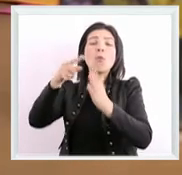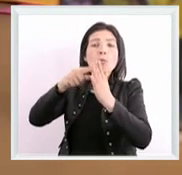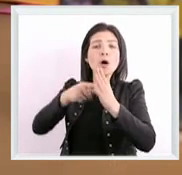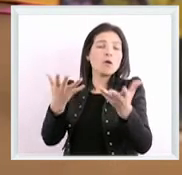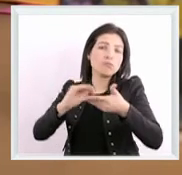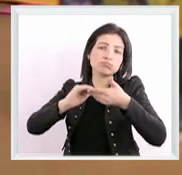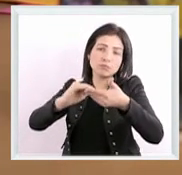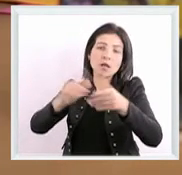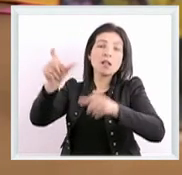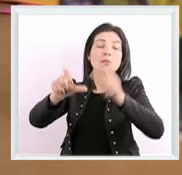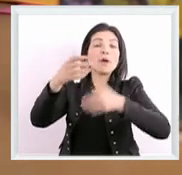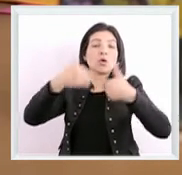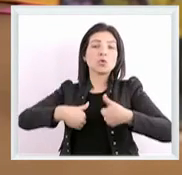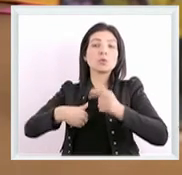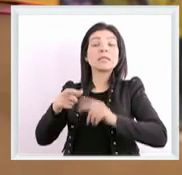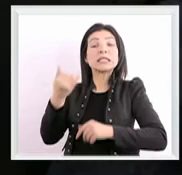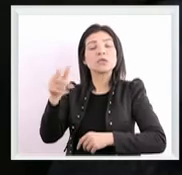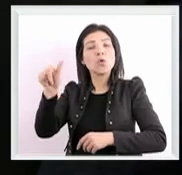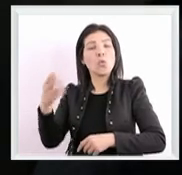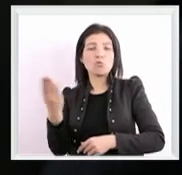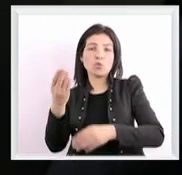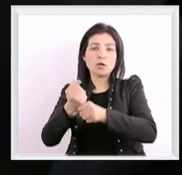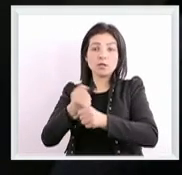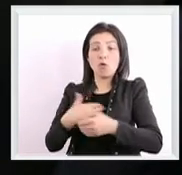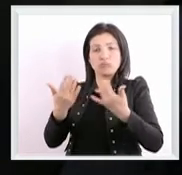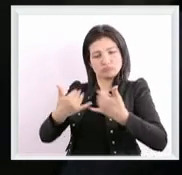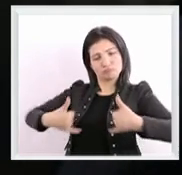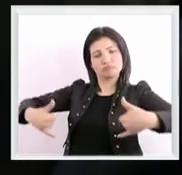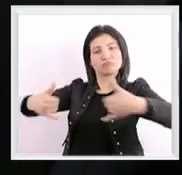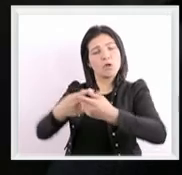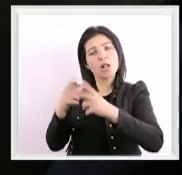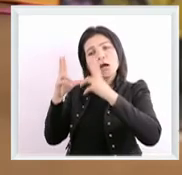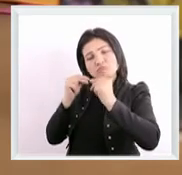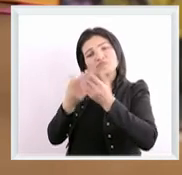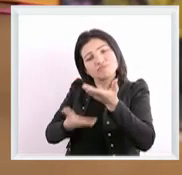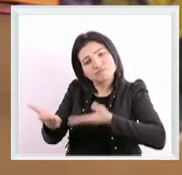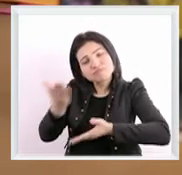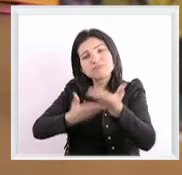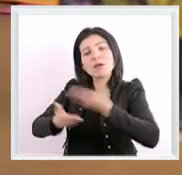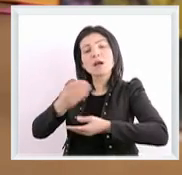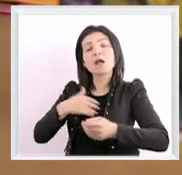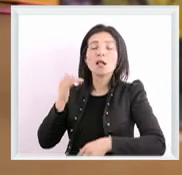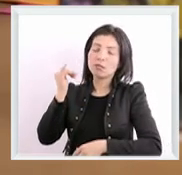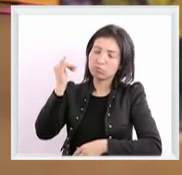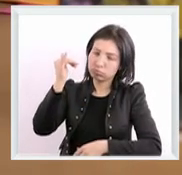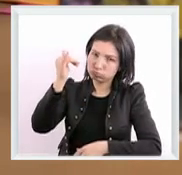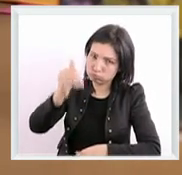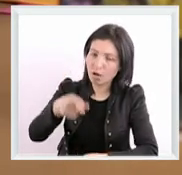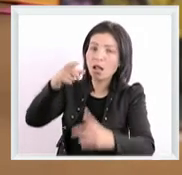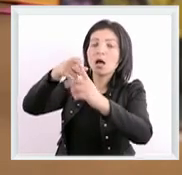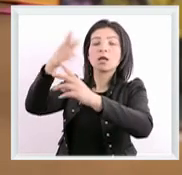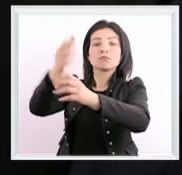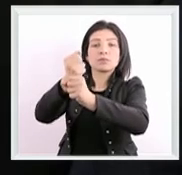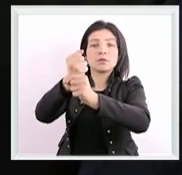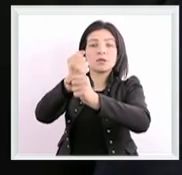لازمنا نعملوهم على الانسان هذي وقت اللي يجي طاولينا نقعدو معاهم ولا نحاولو نفهمو ناونو الترتمان جسكا اللي نوصل للبيت